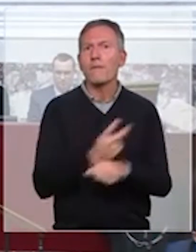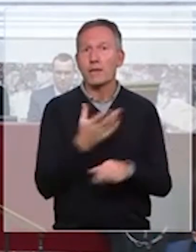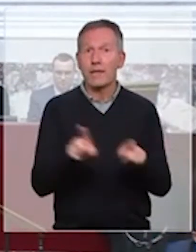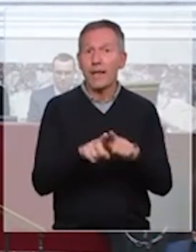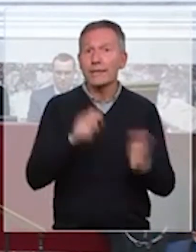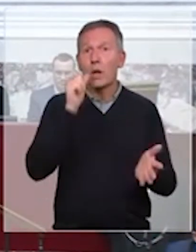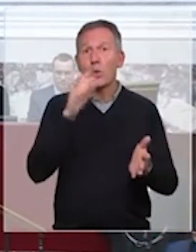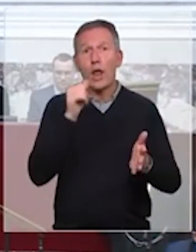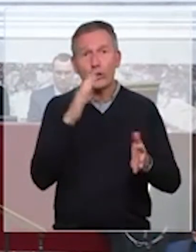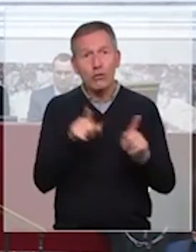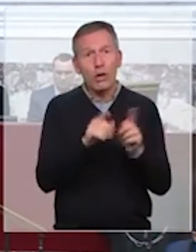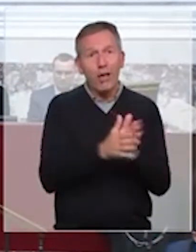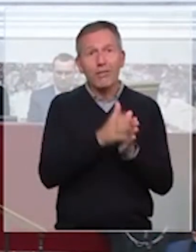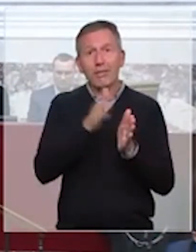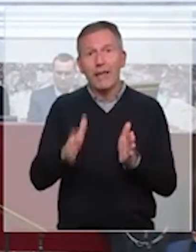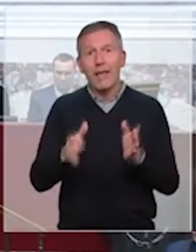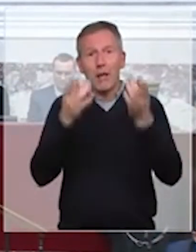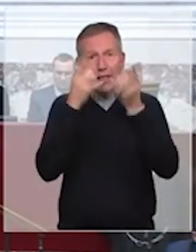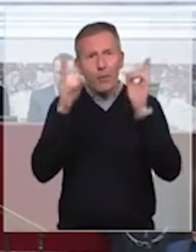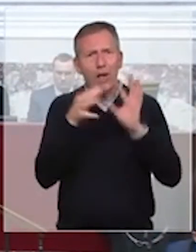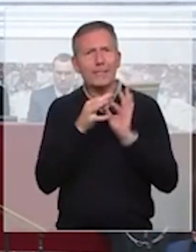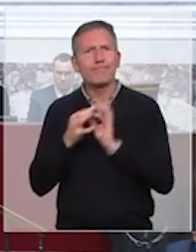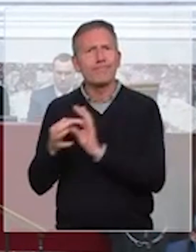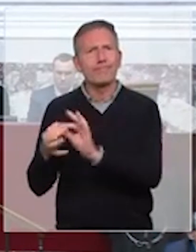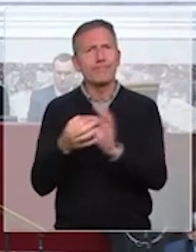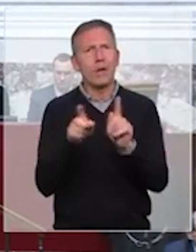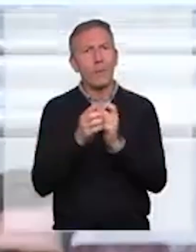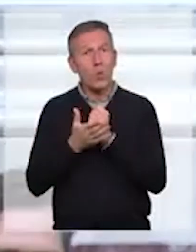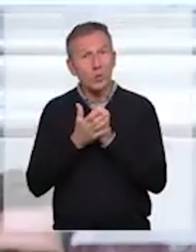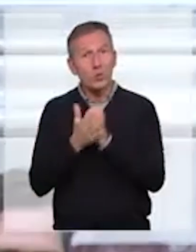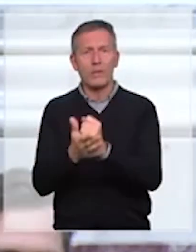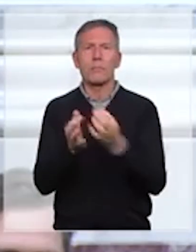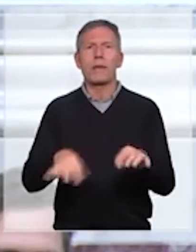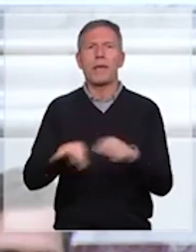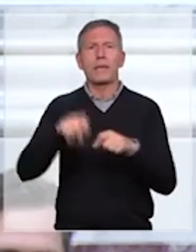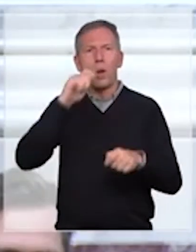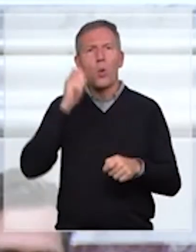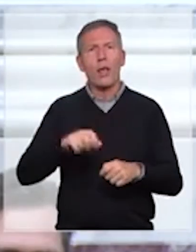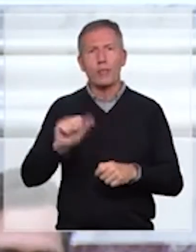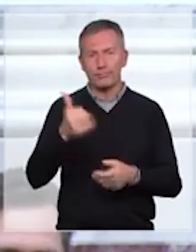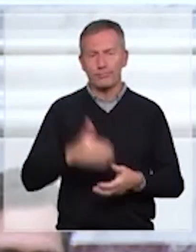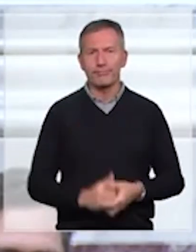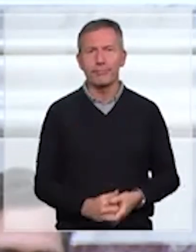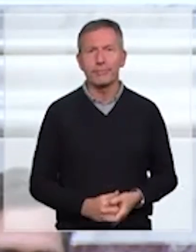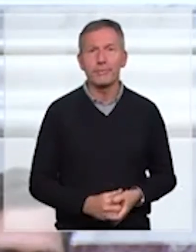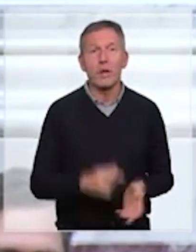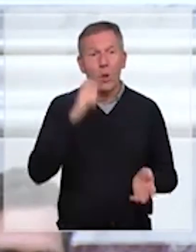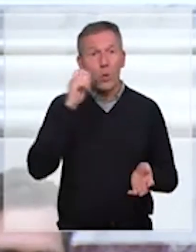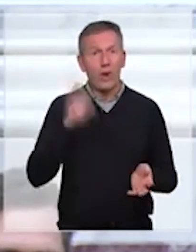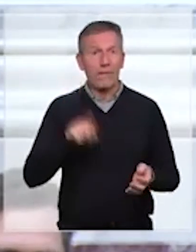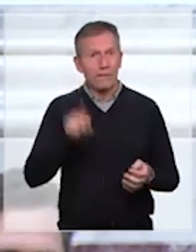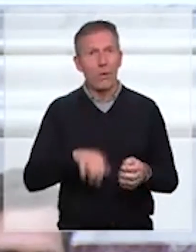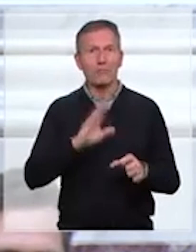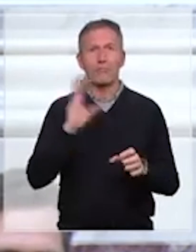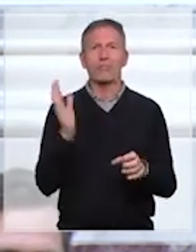chaque jour, les démocraties s'unissent pour apporter tout le soutien nécessaire à l'Ukraine. Car l'Ukraine doit gagner